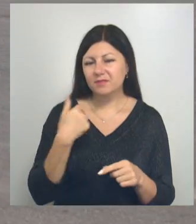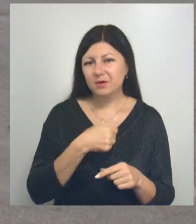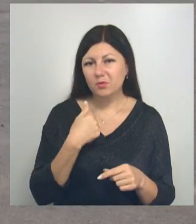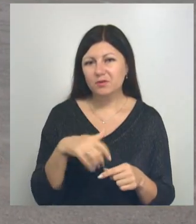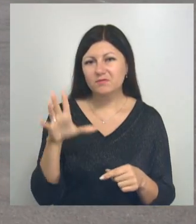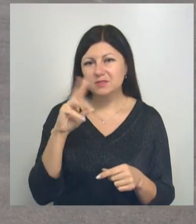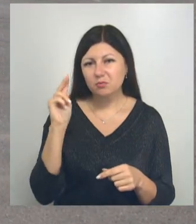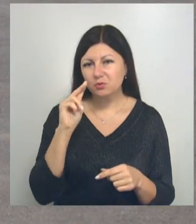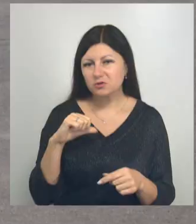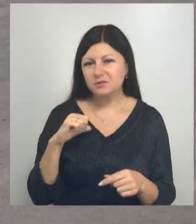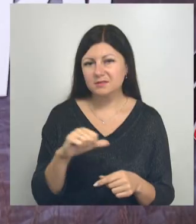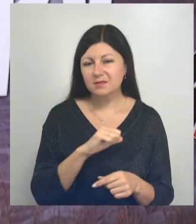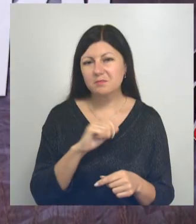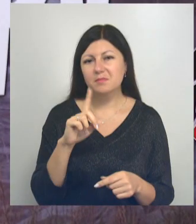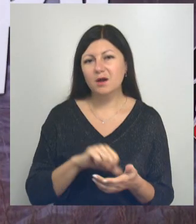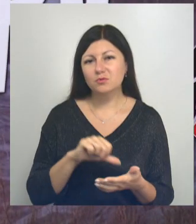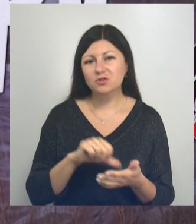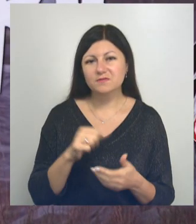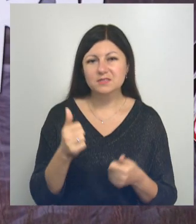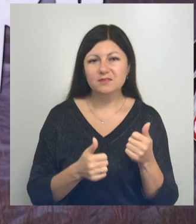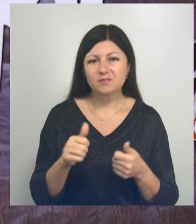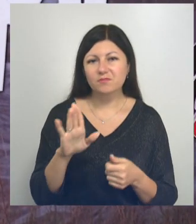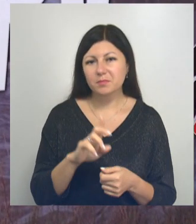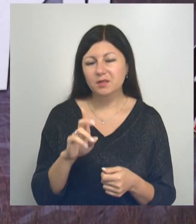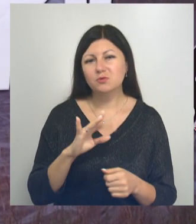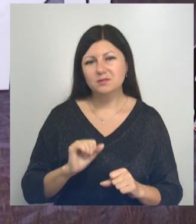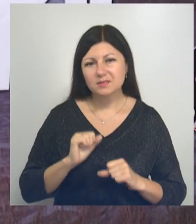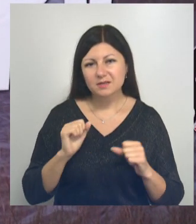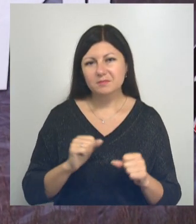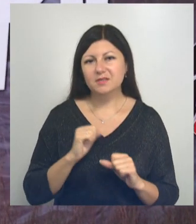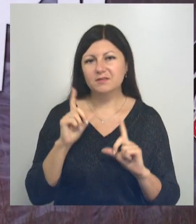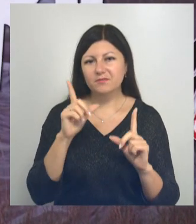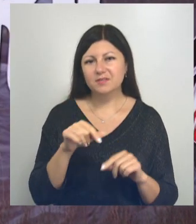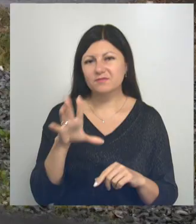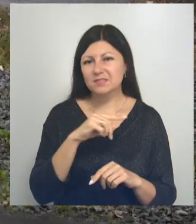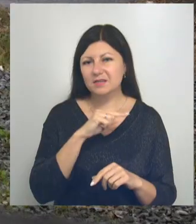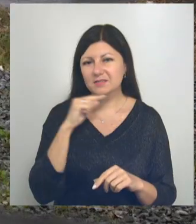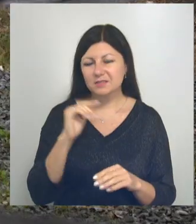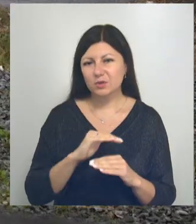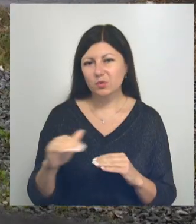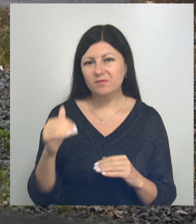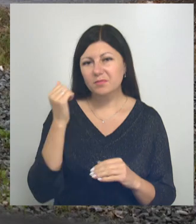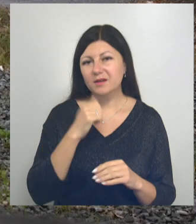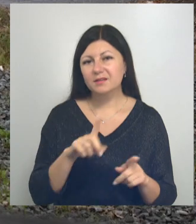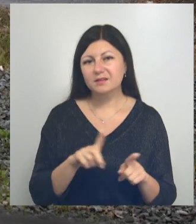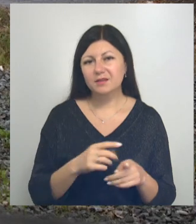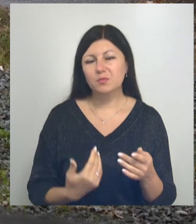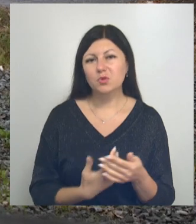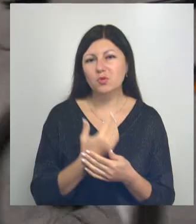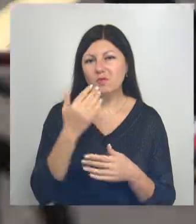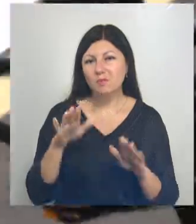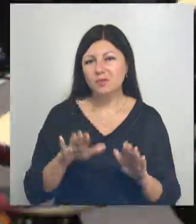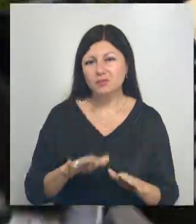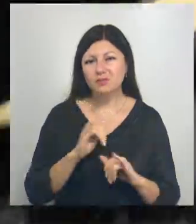Всему научился сам. Пока участвует в соревнованиях в Белгороде, но стремится выйти на всероссийский уровень. А благодаря таким новым площадкам